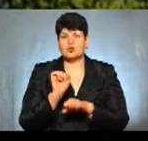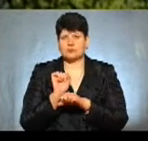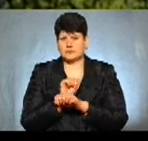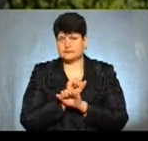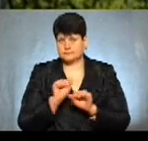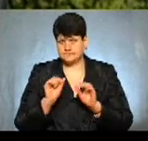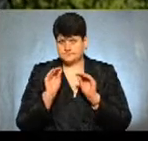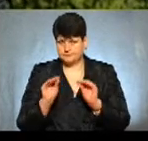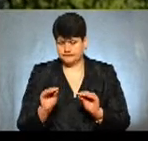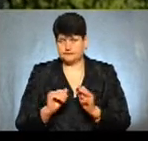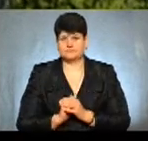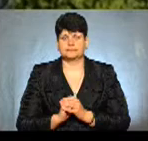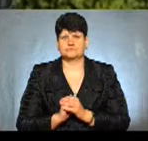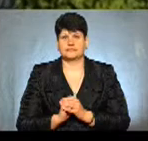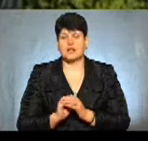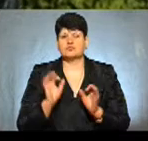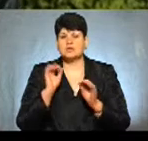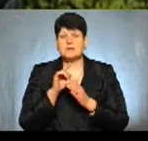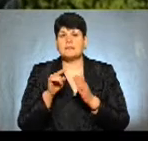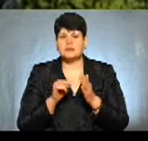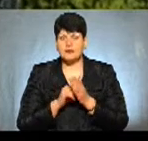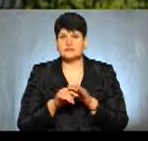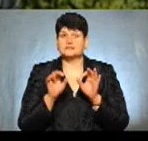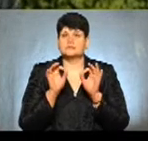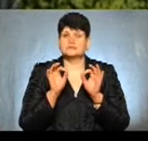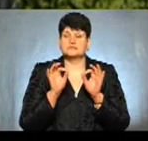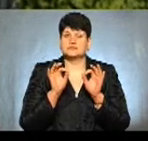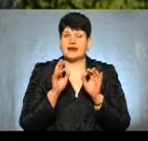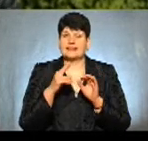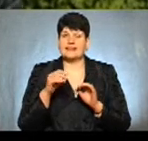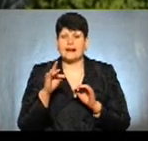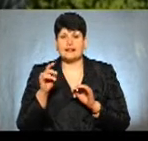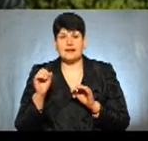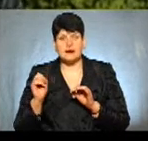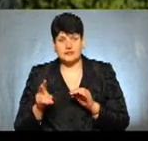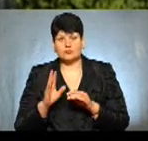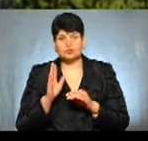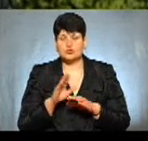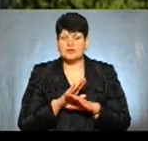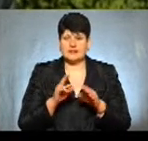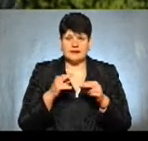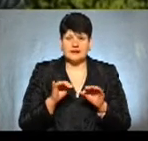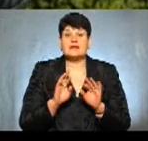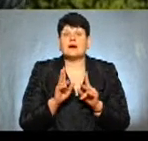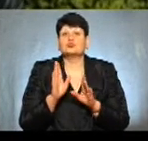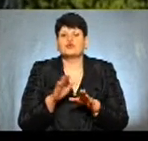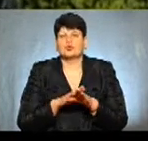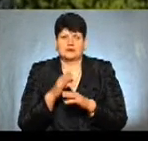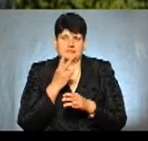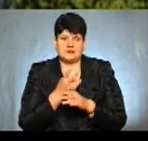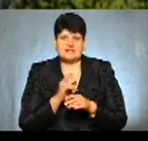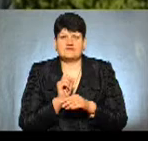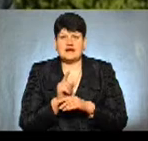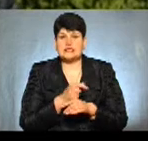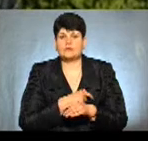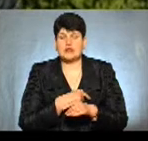транспорту. Звучить зараз питання, чи декларативна вона буде, чи не декларативна. Тут, насправді, треба дивитися, як її будуть виконувати. І завдання і депутатського